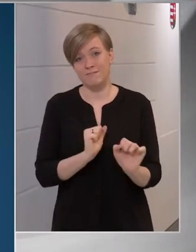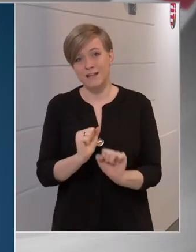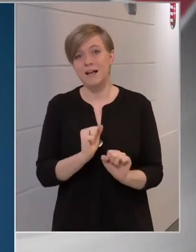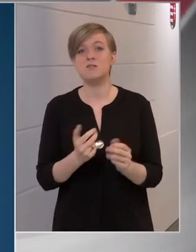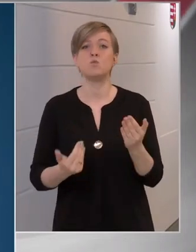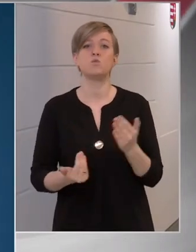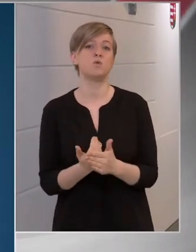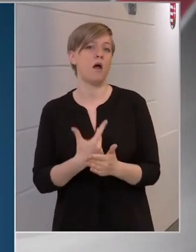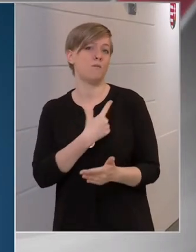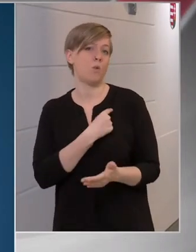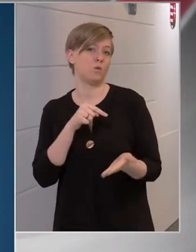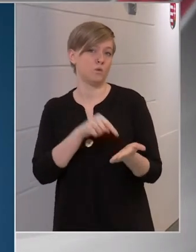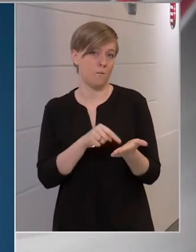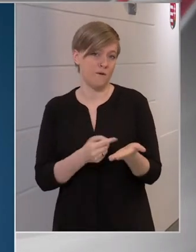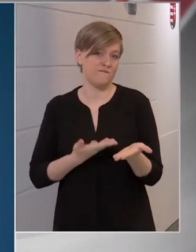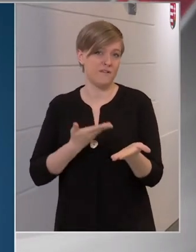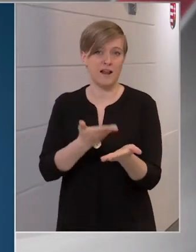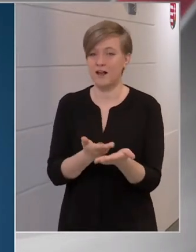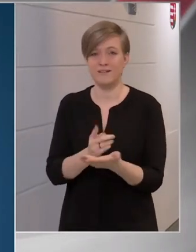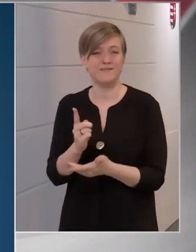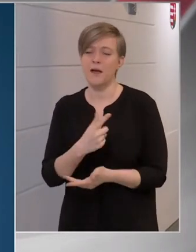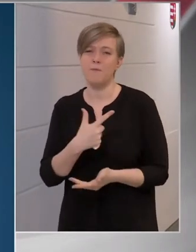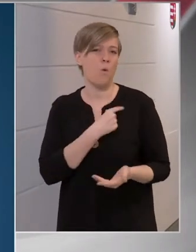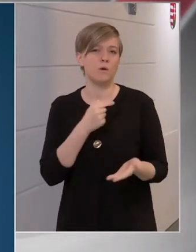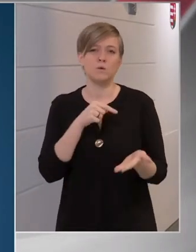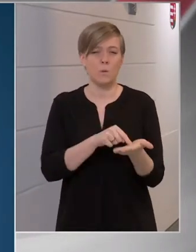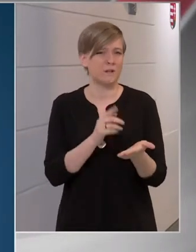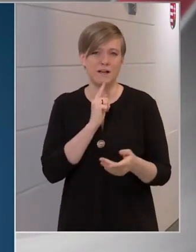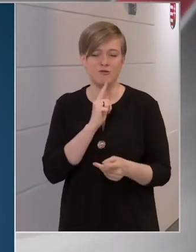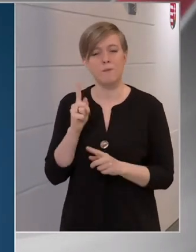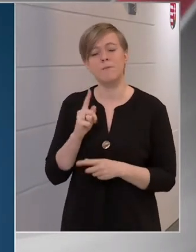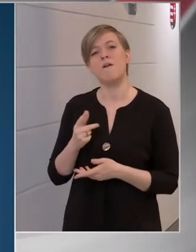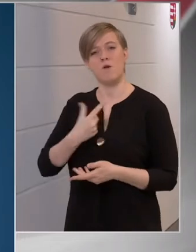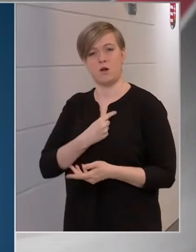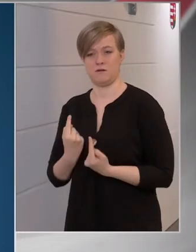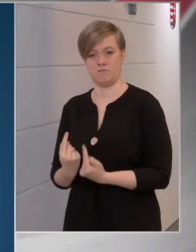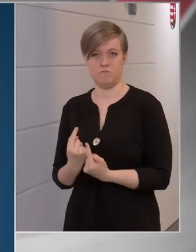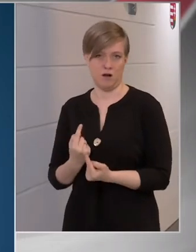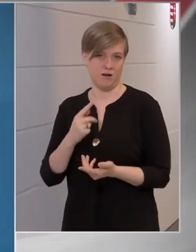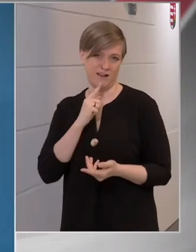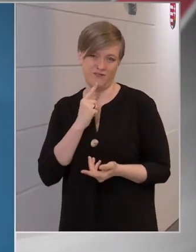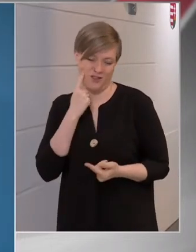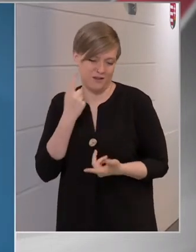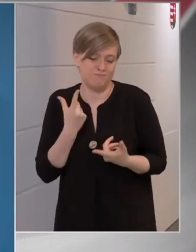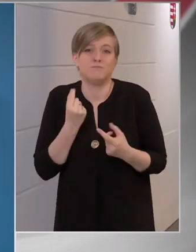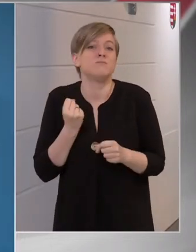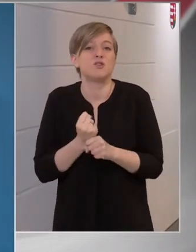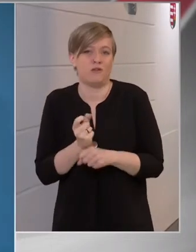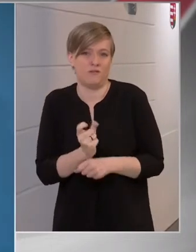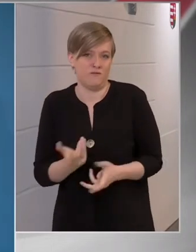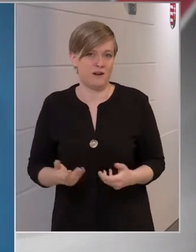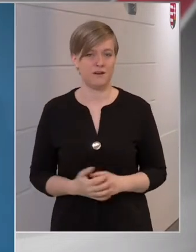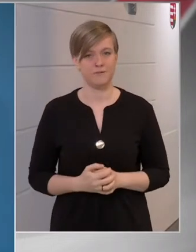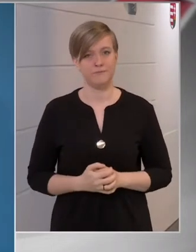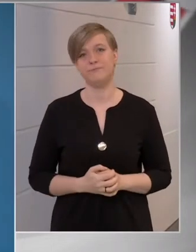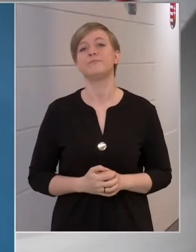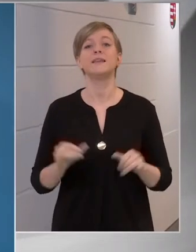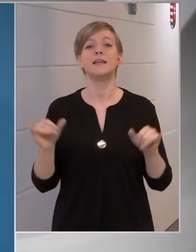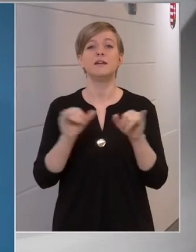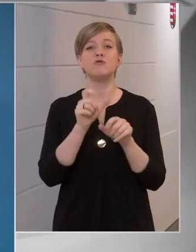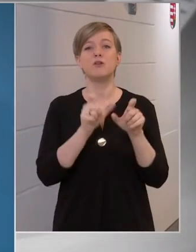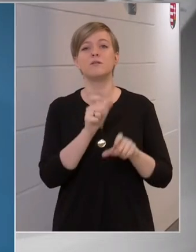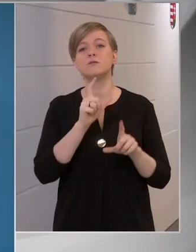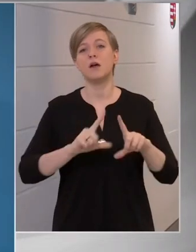oltópontokat ajánl fel, miközben nem az oltópontból van kevés, hanem vakcinából, az olyan sokat nem tudunk kezdeni. Az érettségisztető